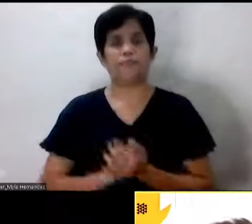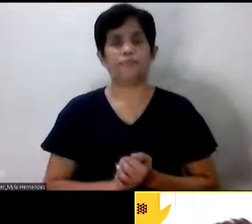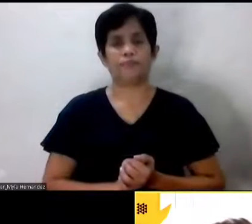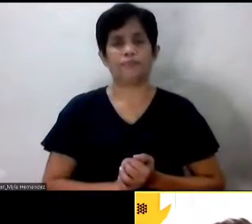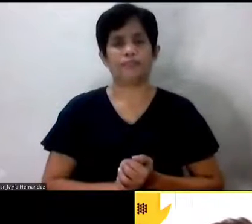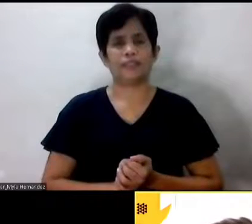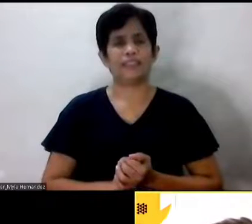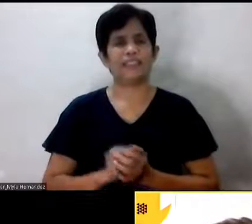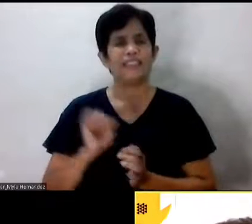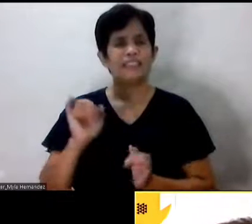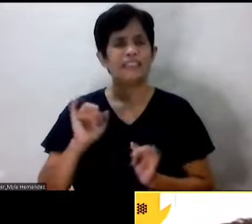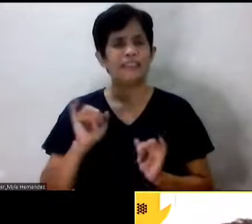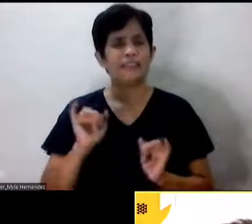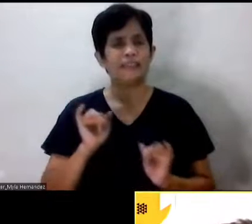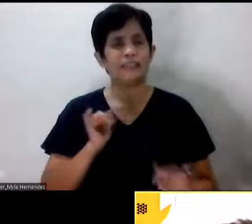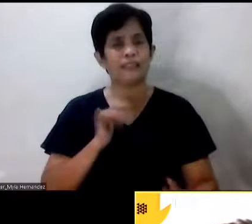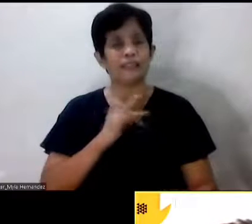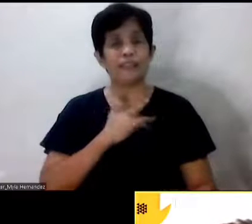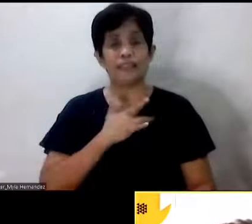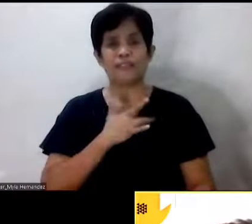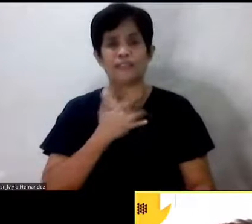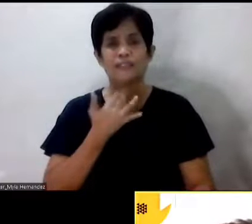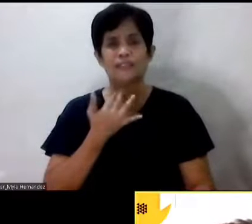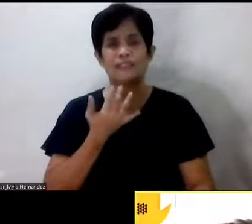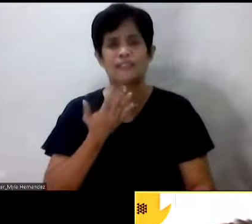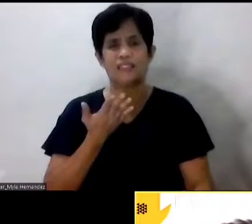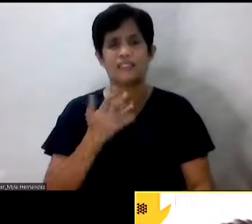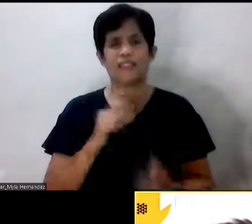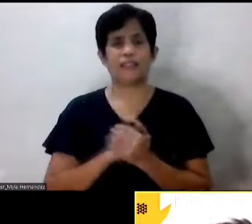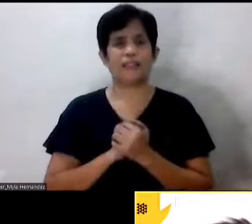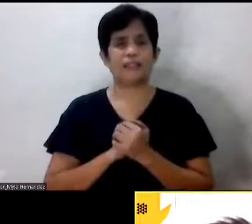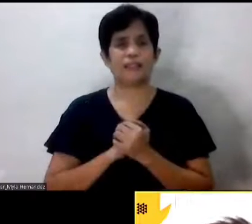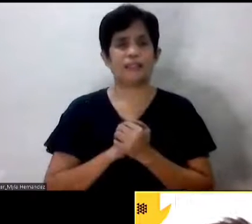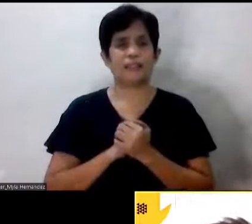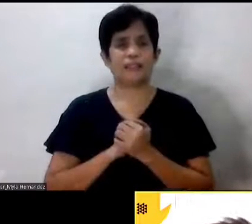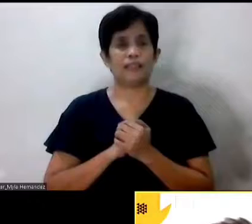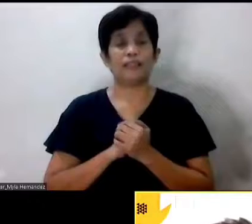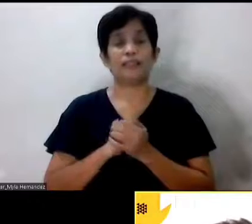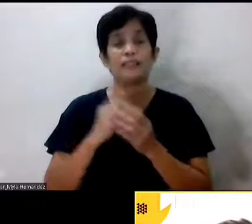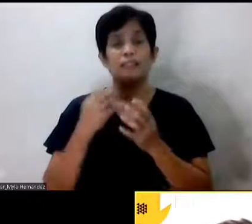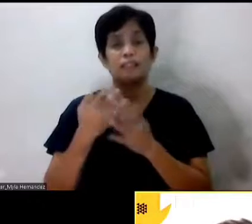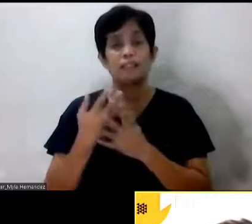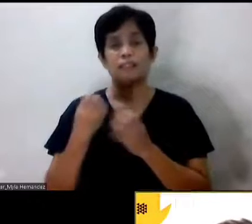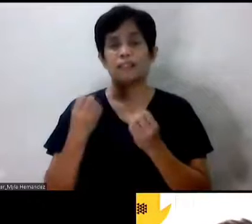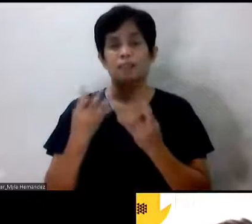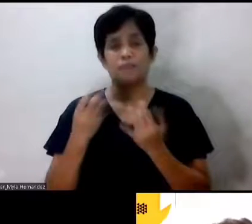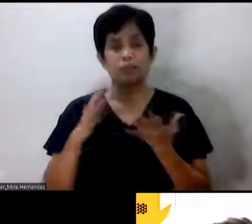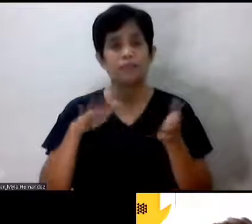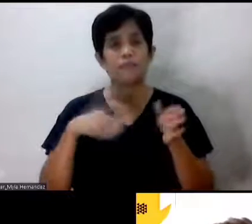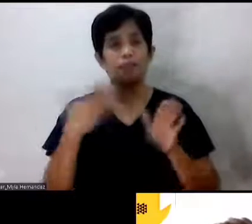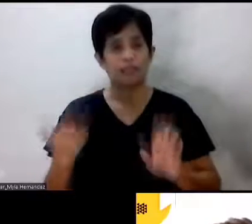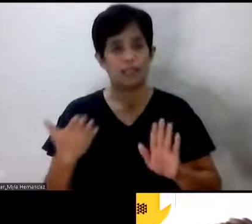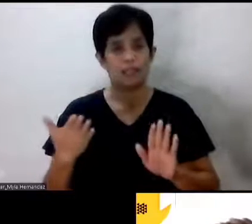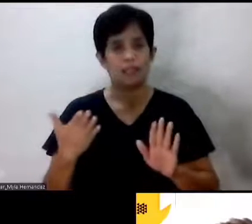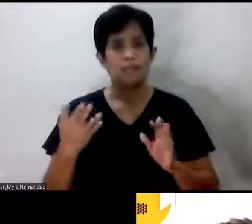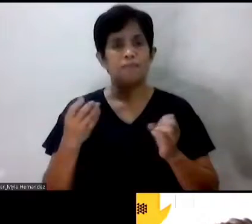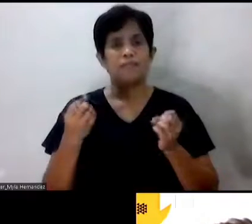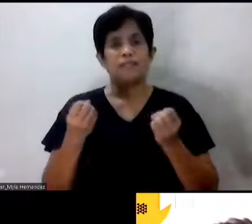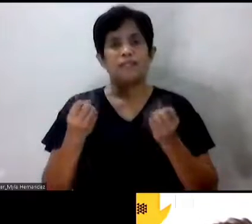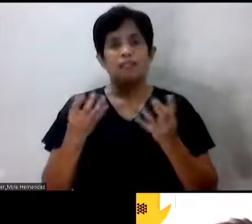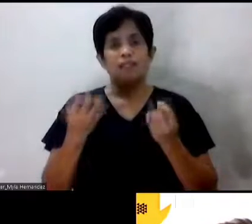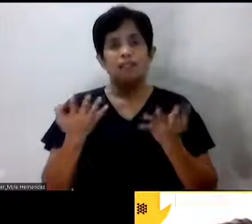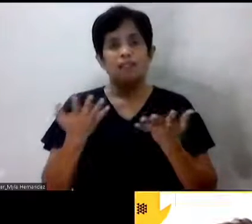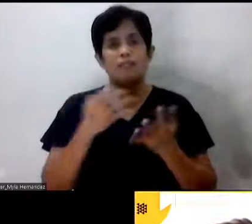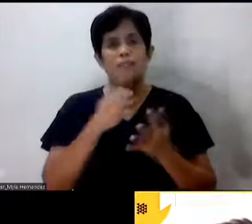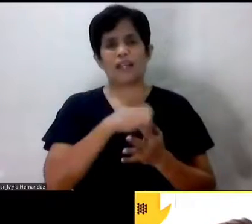sabihin, maramdamin itong All Saints Day na ito. Kasi number one, ang raming pumanaw. Yeah. Ang raming pumanaw na